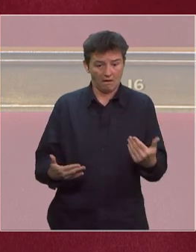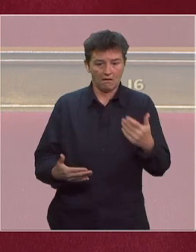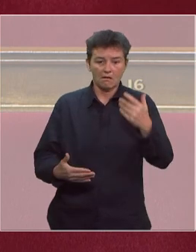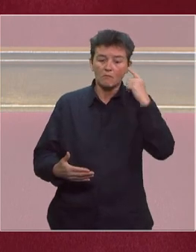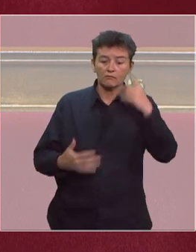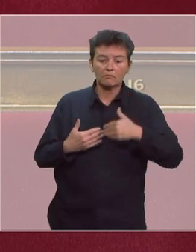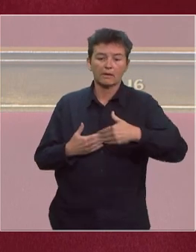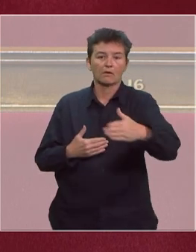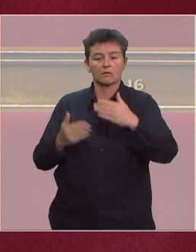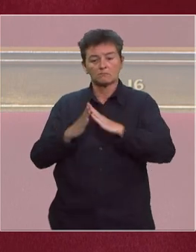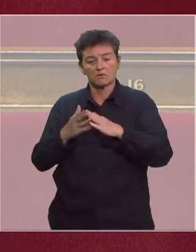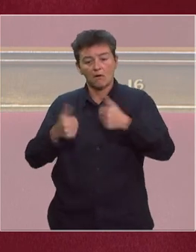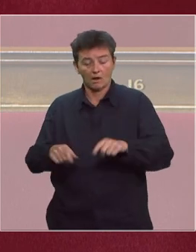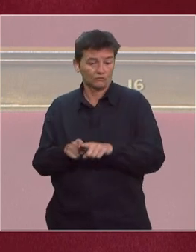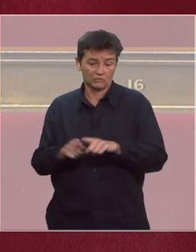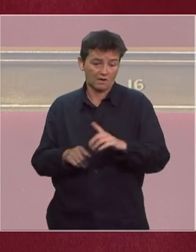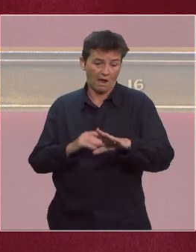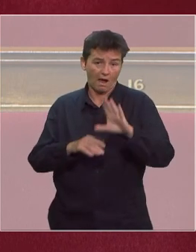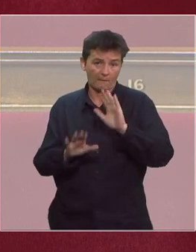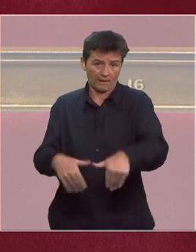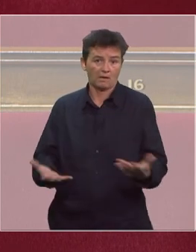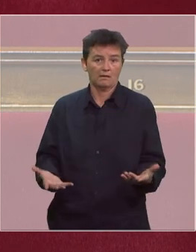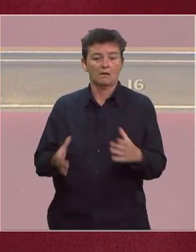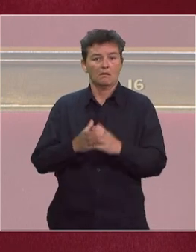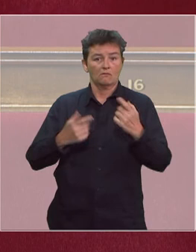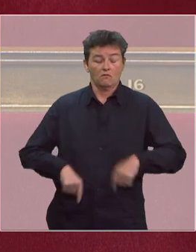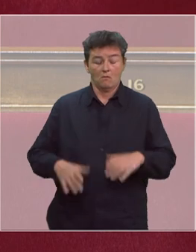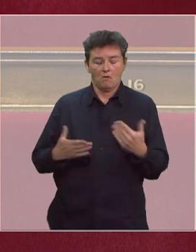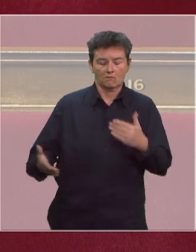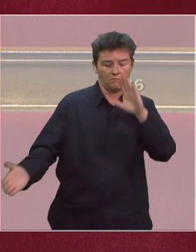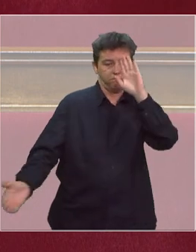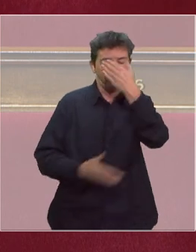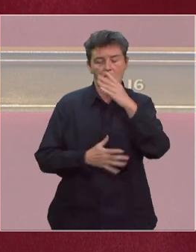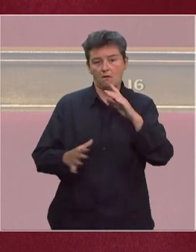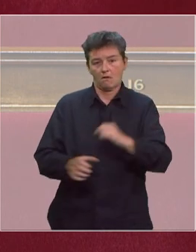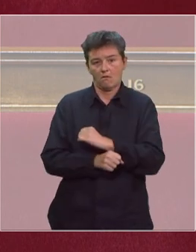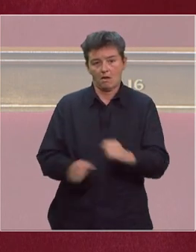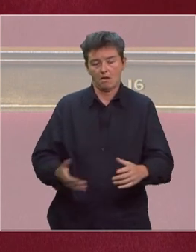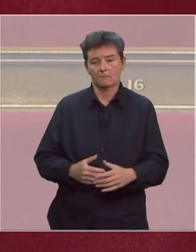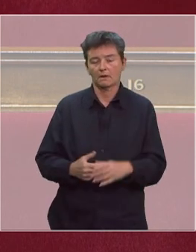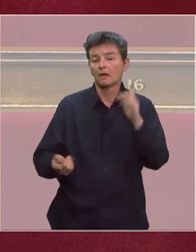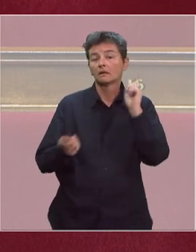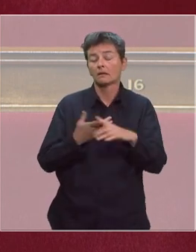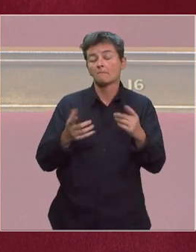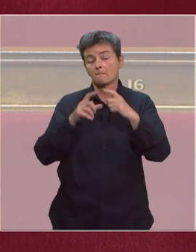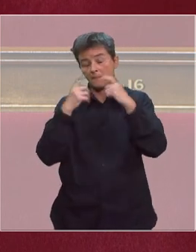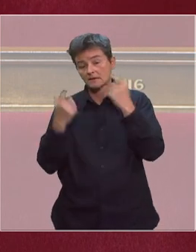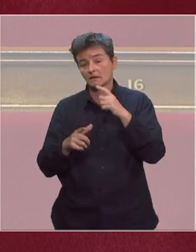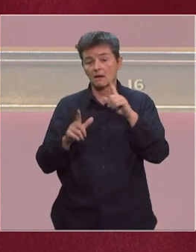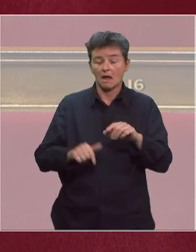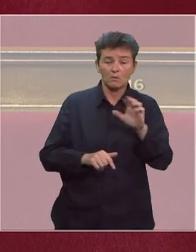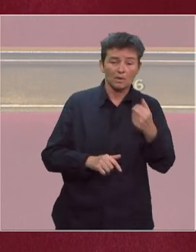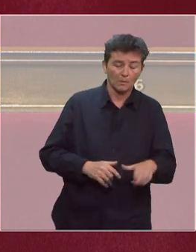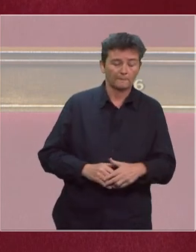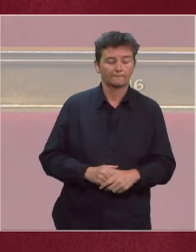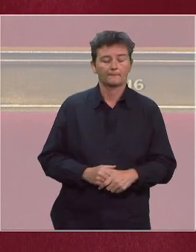de sa levée, votre gouvernement se voit contraint d'opérer une spectaculaire volte-face sur sa doctrine précisément concernant les